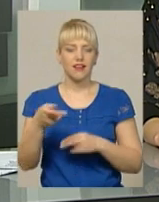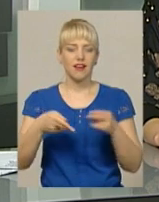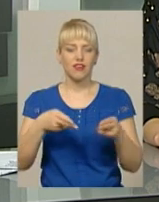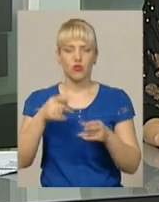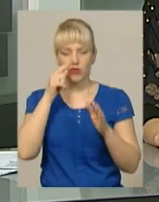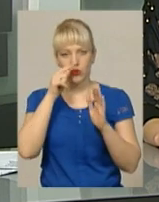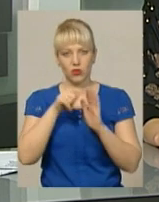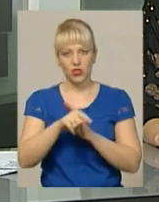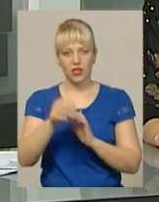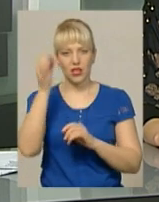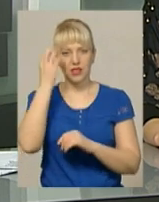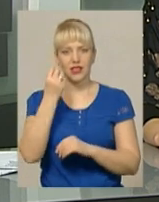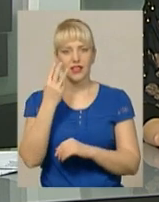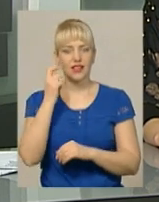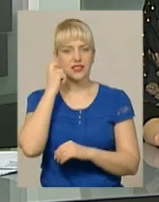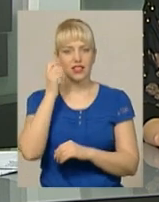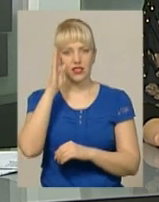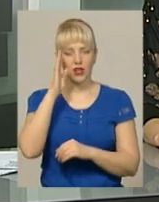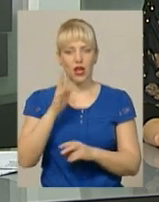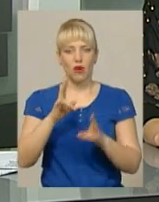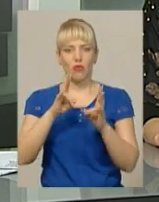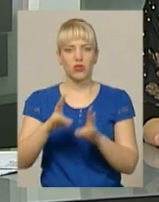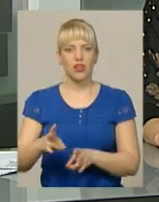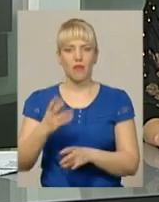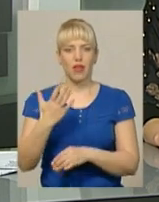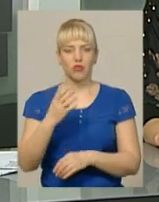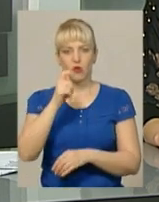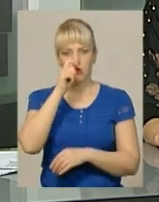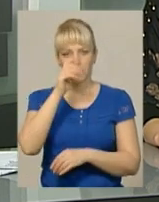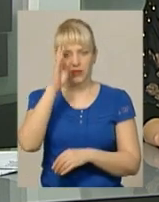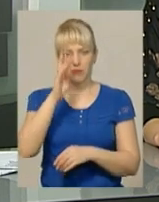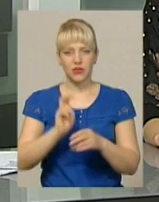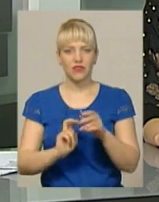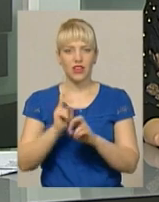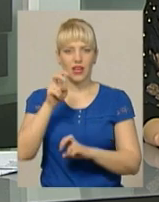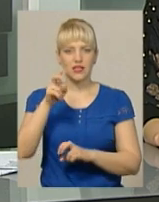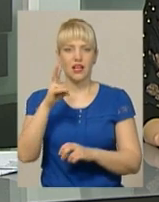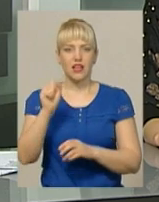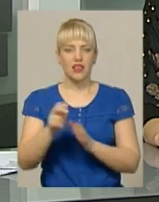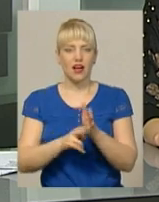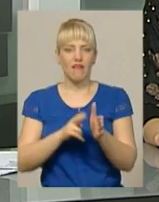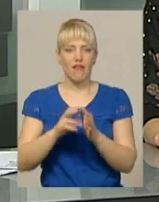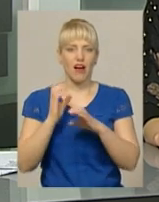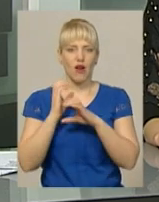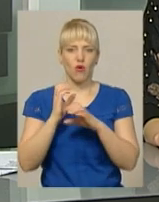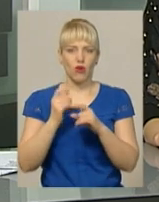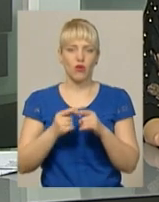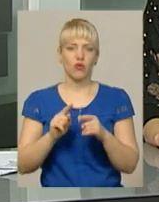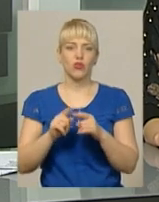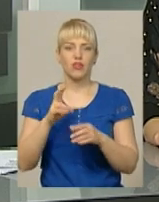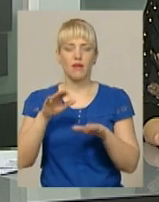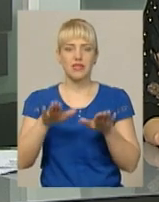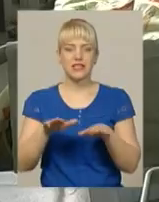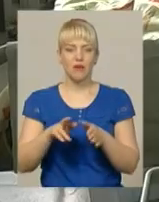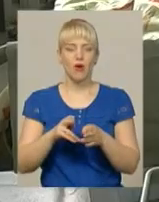Нагадаю, 13-річний хлопець постраждав 5 квітня. Він виліз на вагон потягу на місцевому залізничному вокзалі, аби зробити селфі.